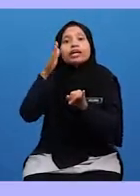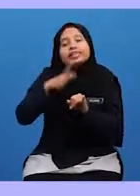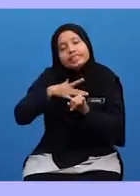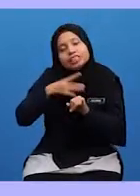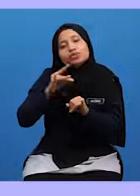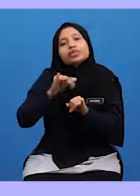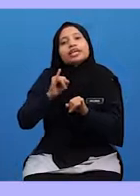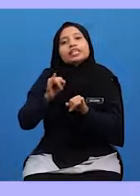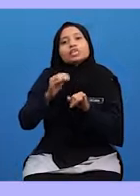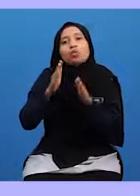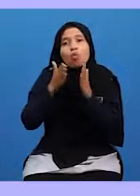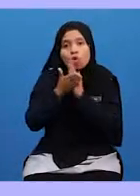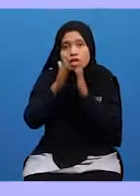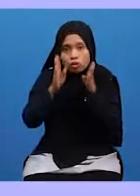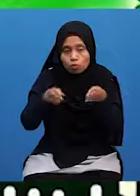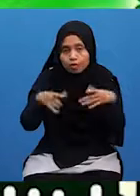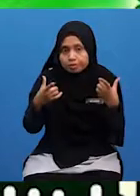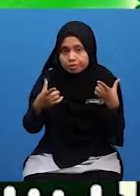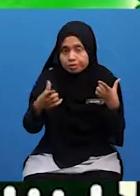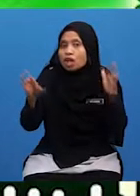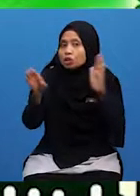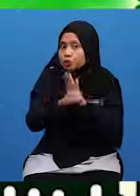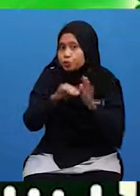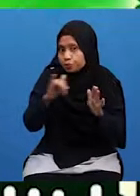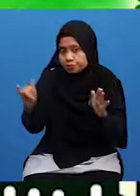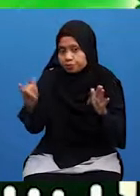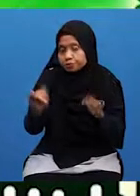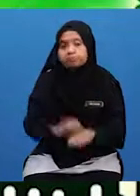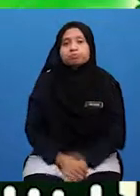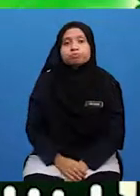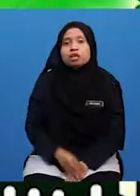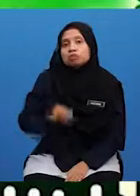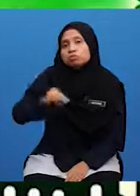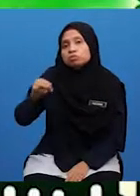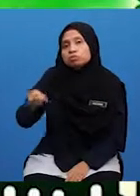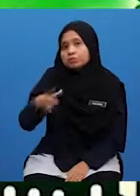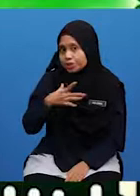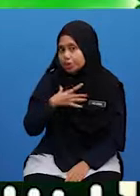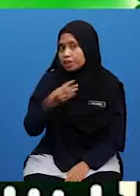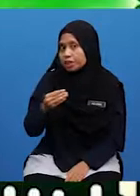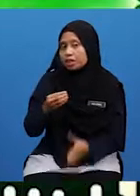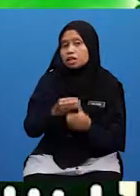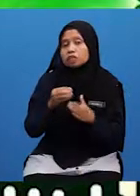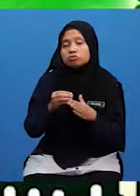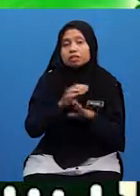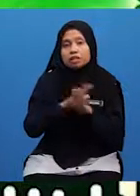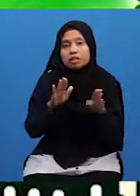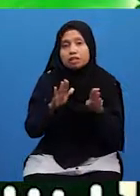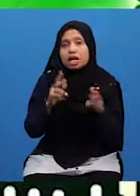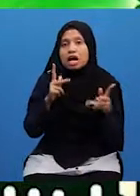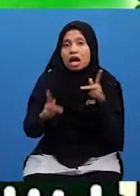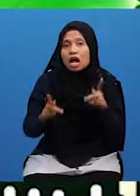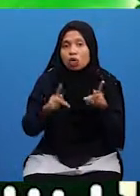Disukai Oleh Orang Lain Sebagai Contoh Murid-murid Suka Atau Tidak